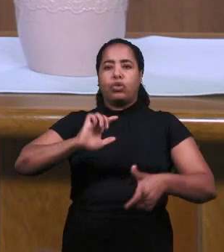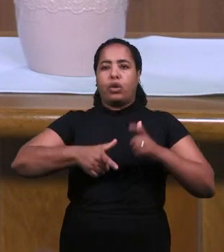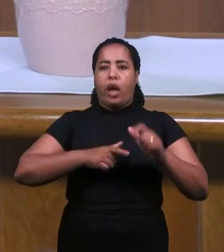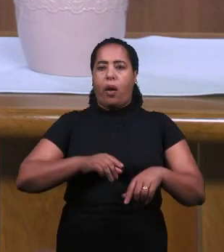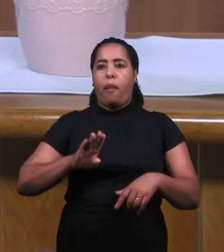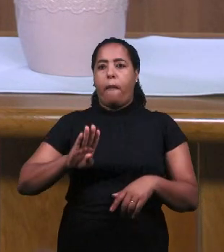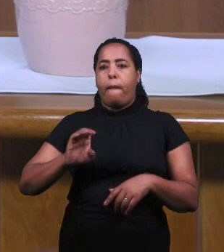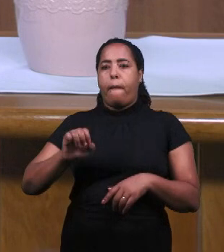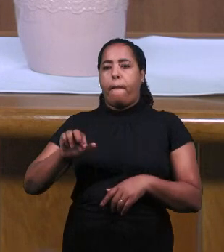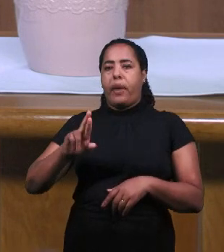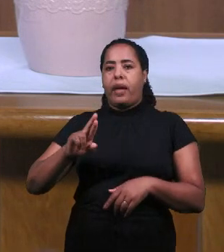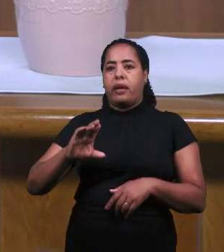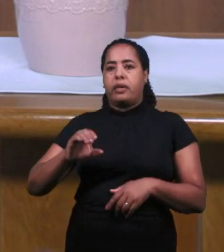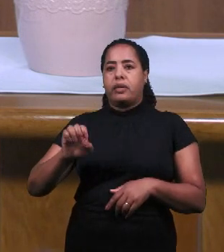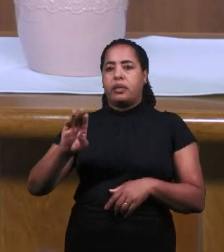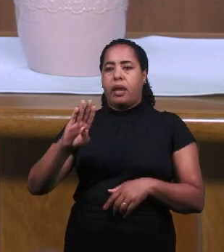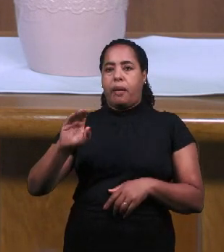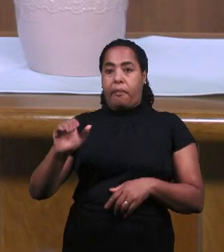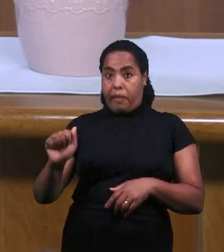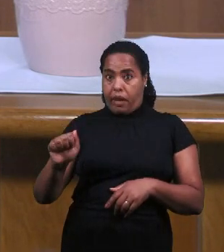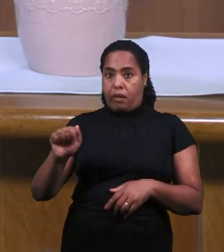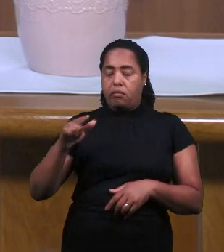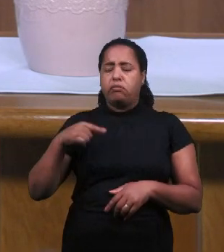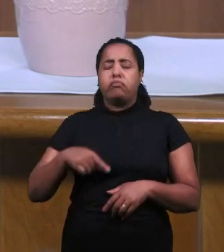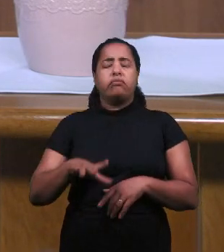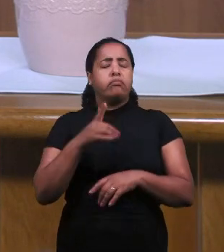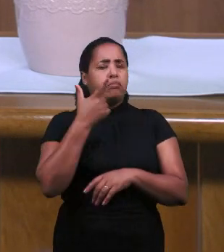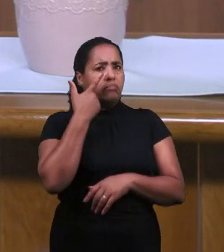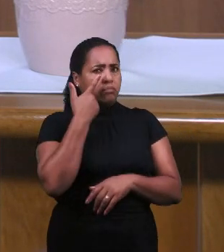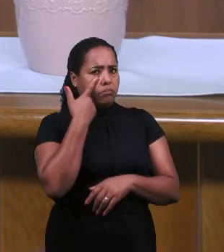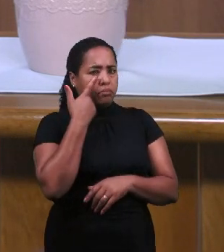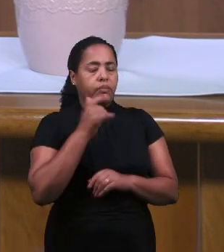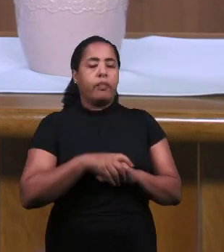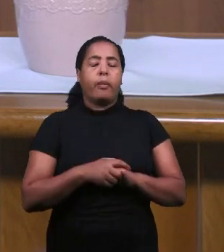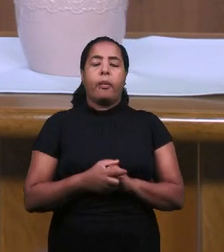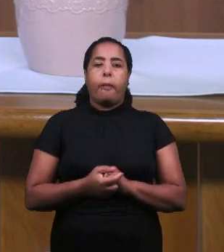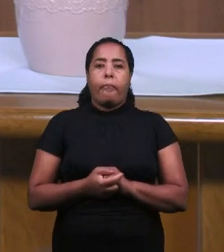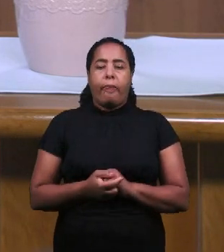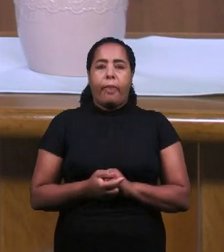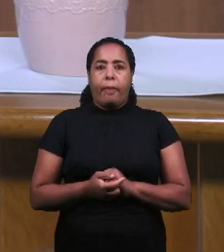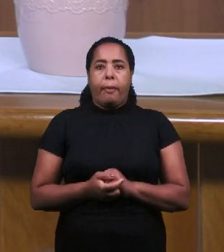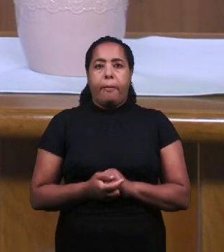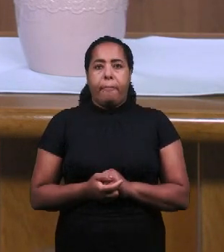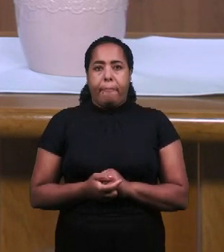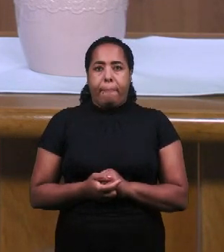Вирсавии На Юге Израиля Внимательно Посмотрите